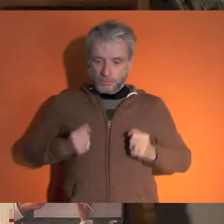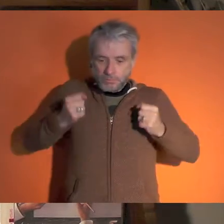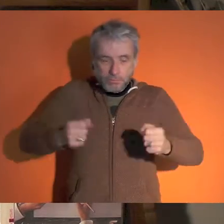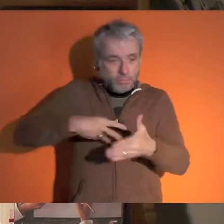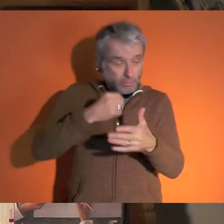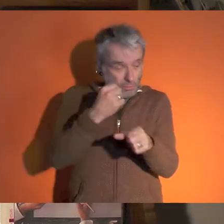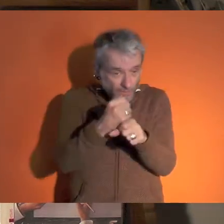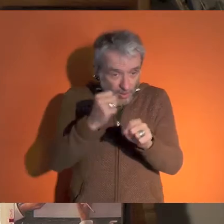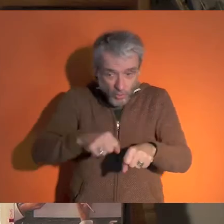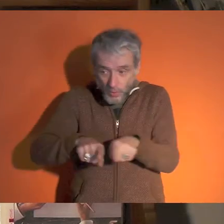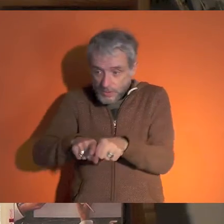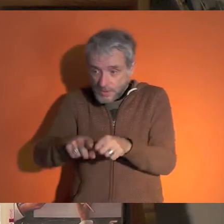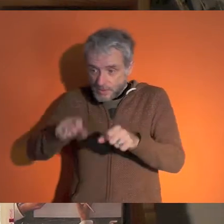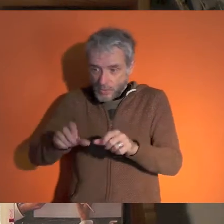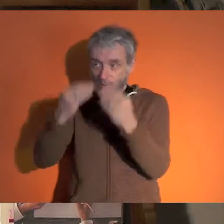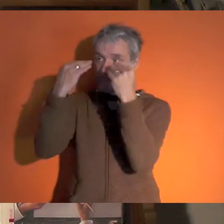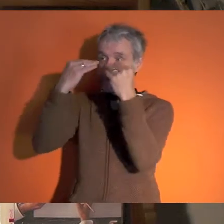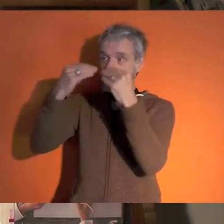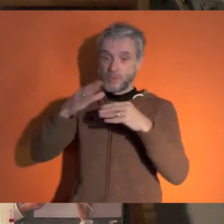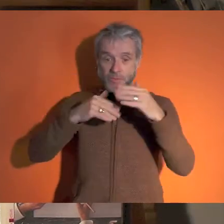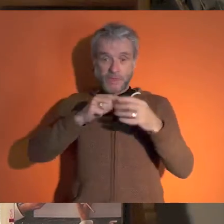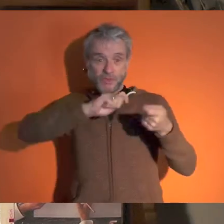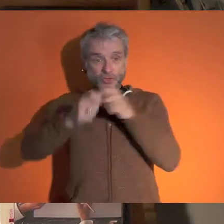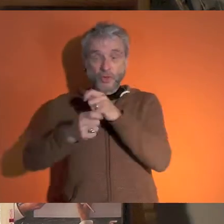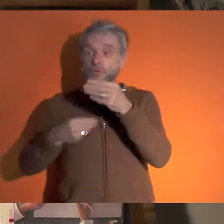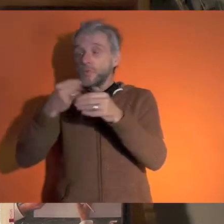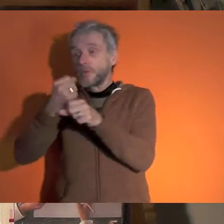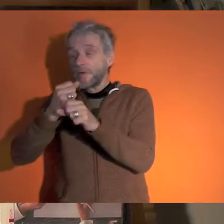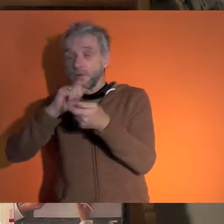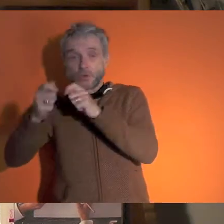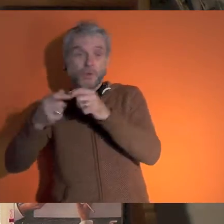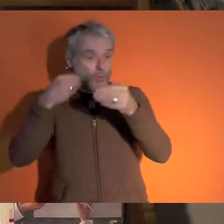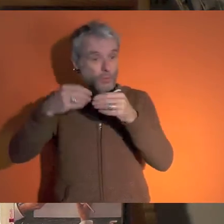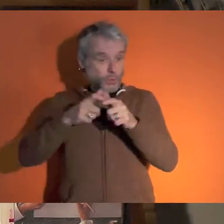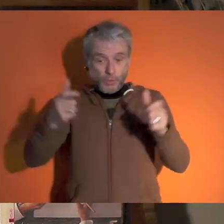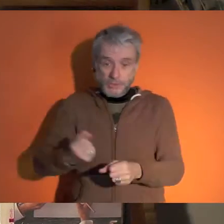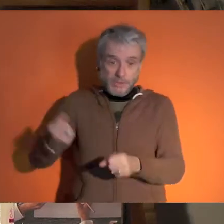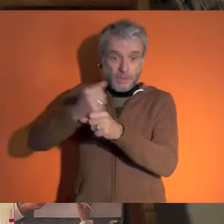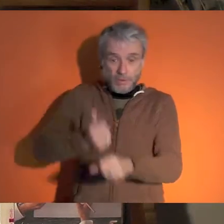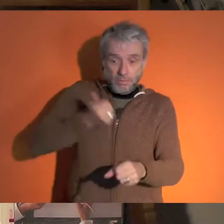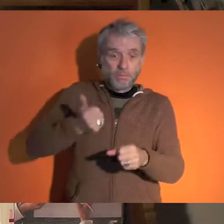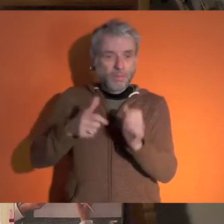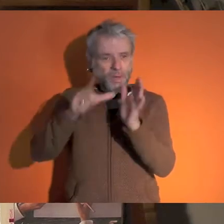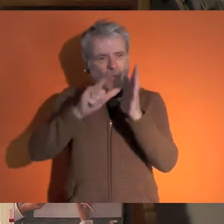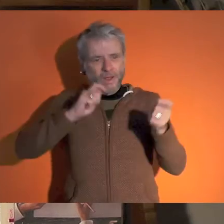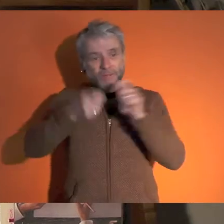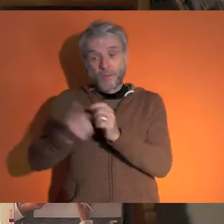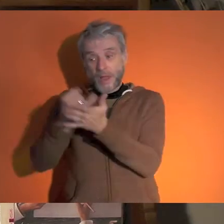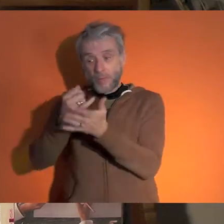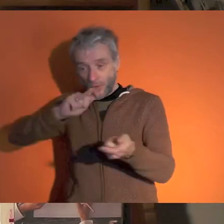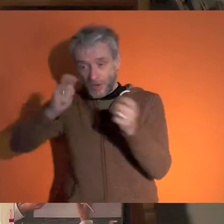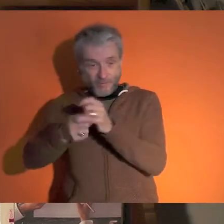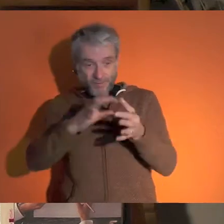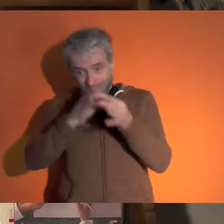dignité pour pouvoir s'engager, pour pouvoir aller dans un emploi, mais aussi se former pour changer d'emploi, mais aussi créer son